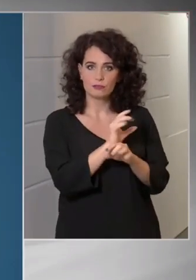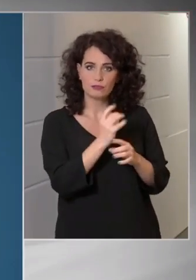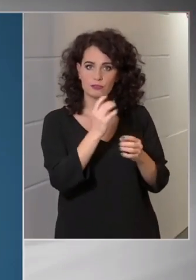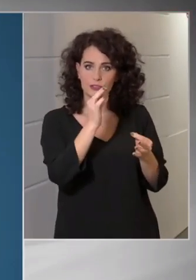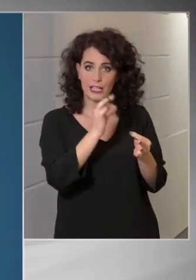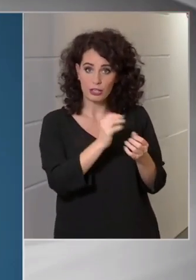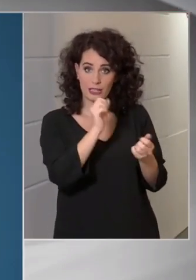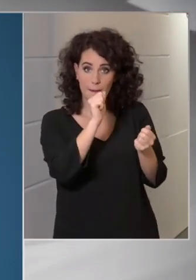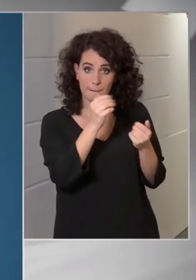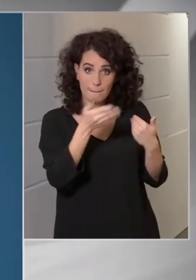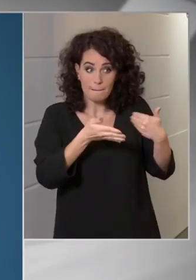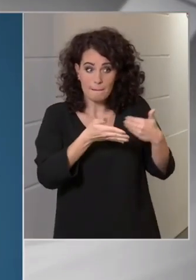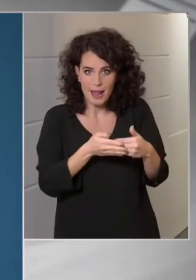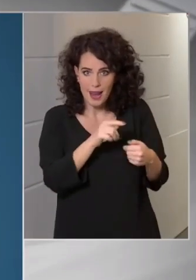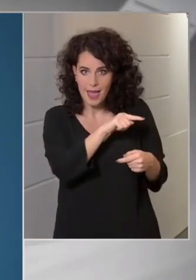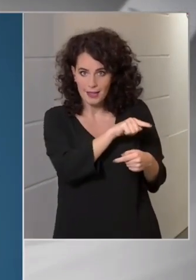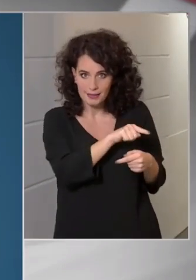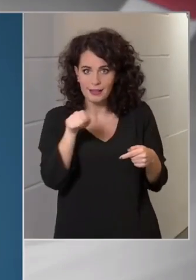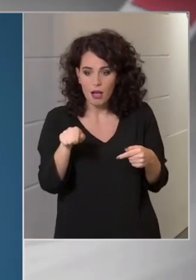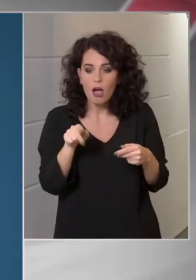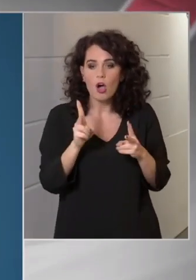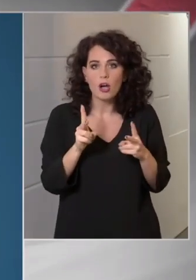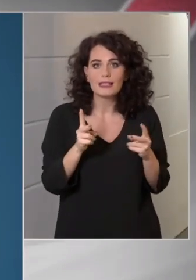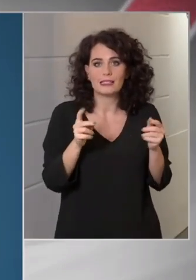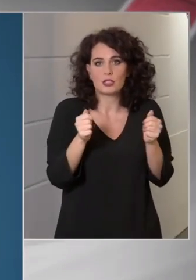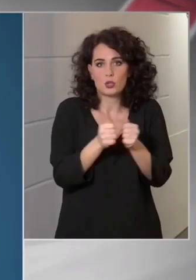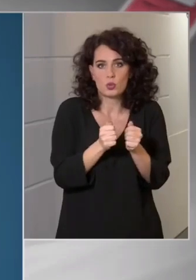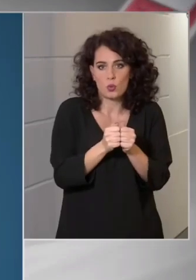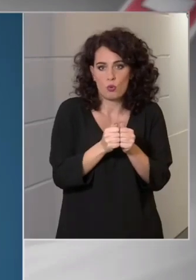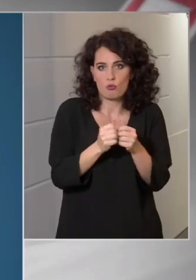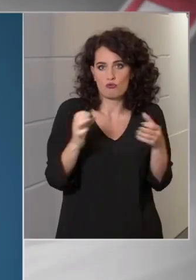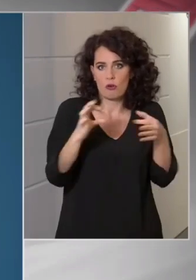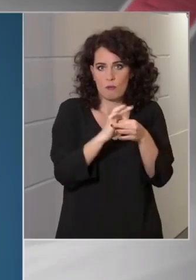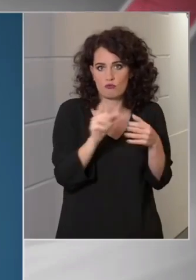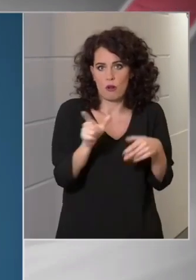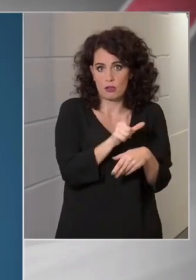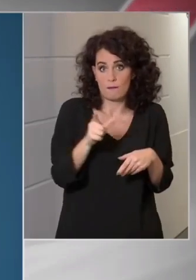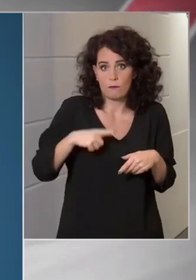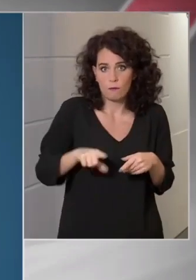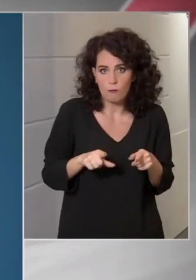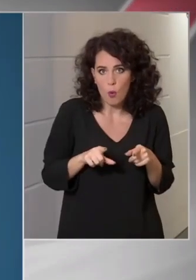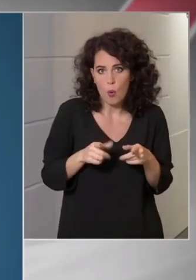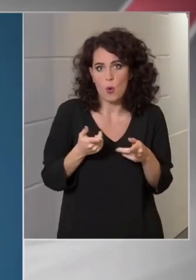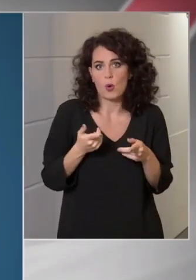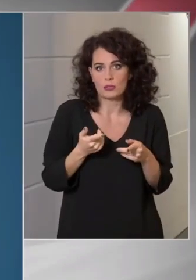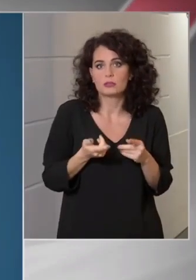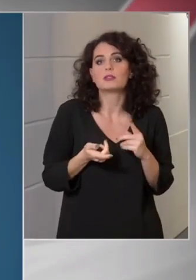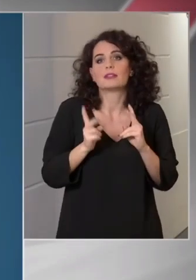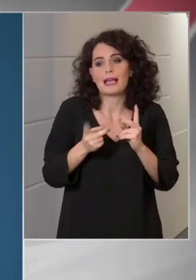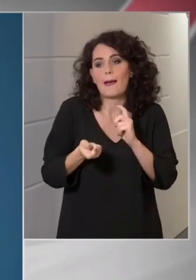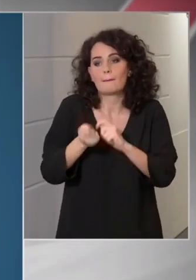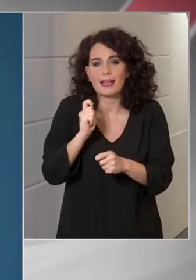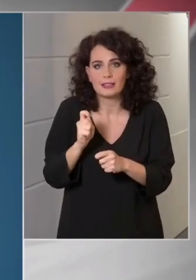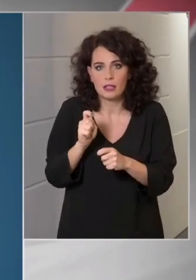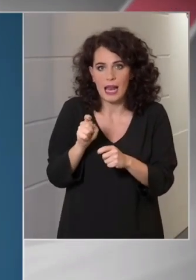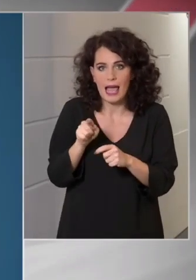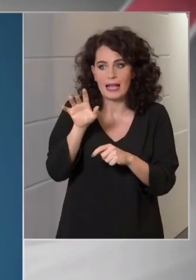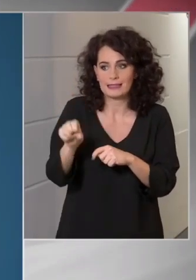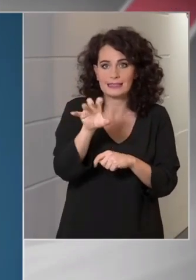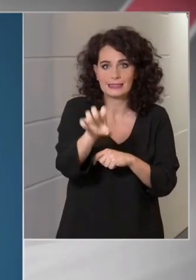potenciálisan fertőzött szoros kontaktusokat felderítsük, és őket